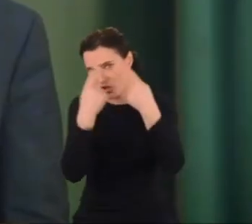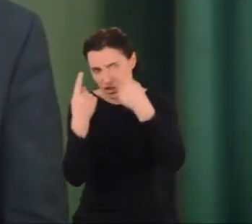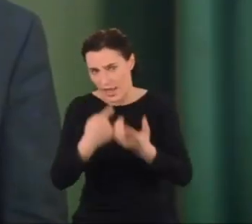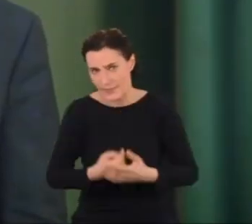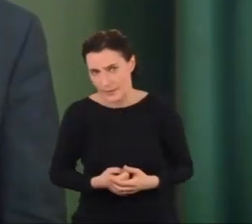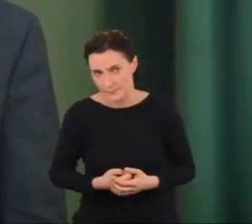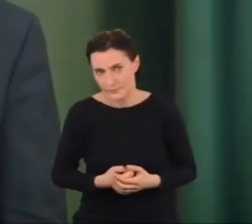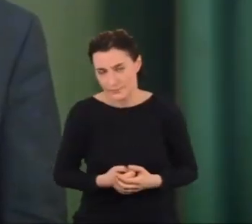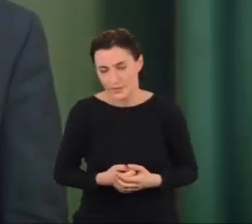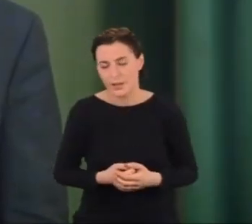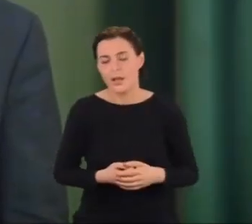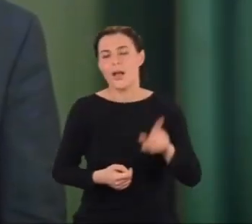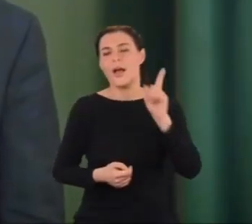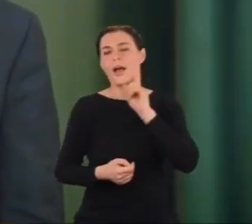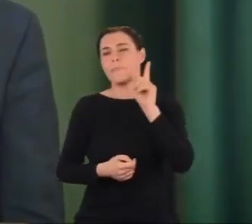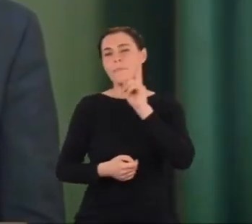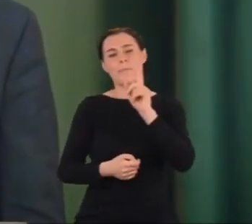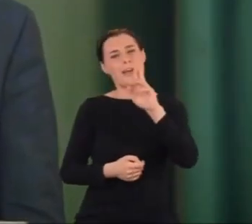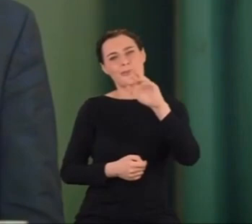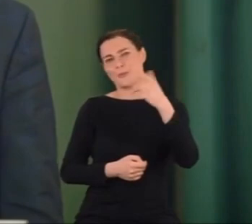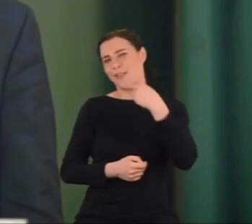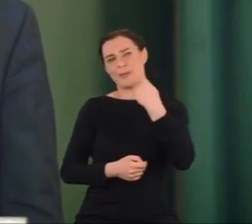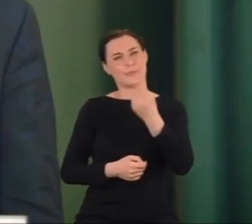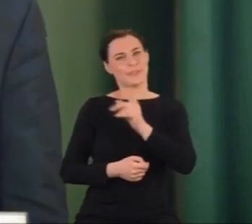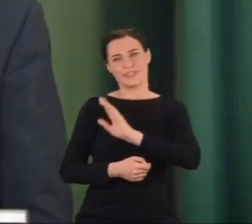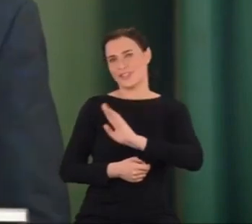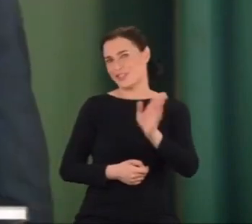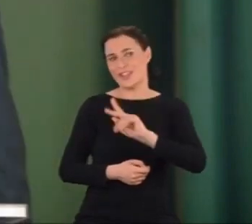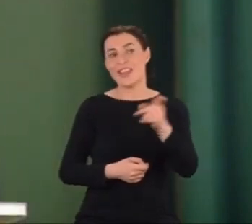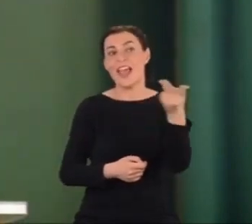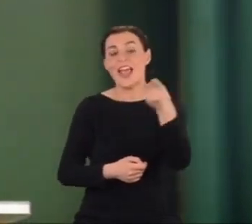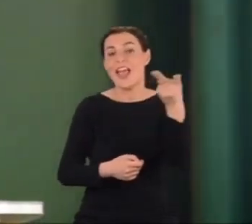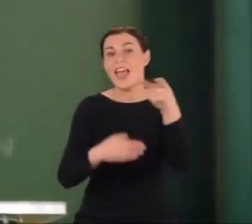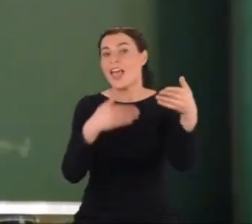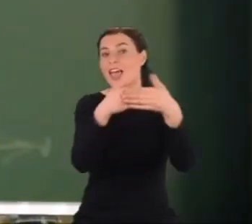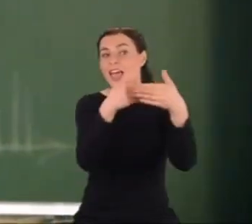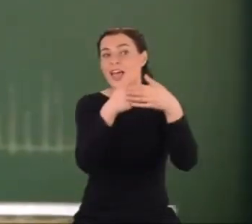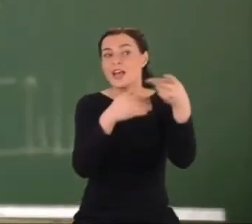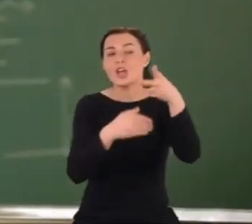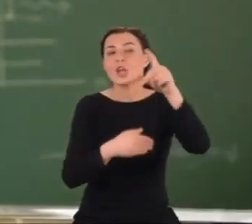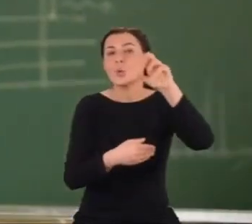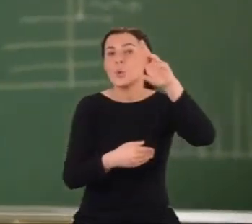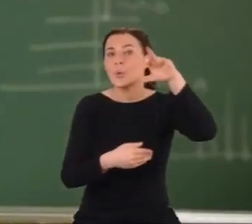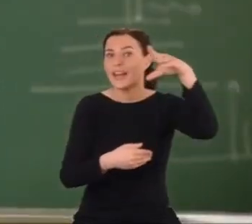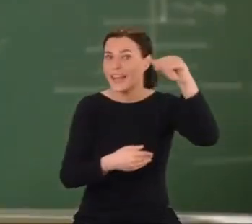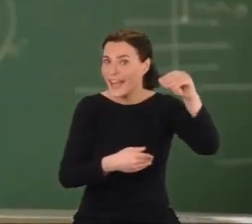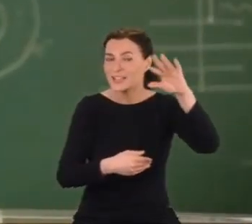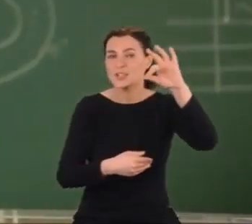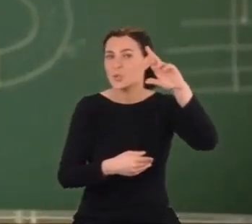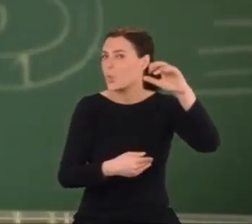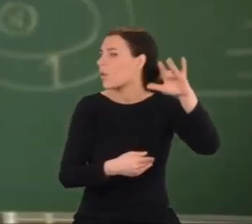Majorana pierwszy zrozumiał, że małżonkowie Joliot-Curie wcale nie odkryli promieniowania,